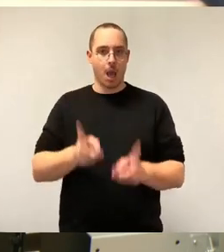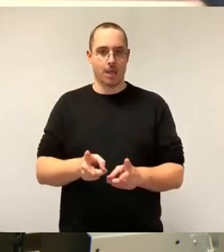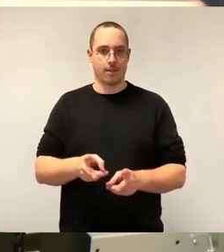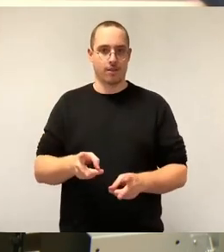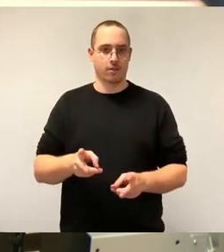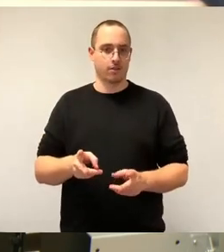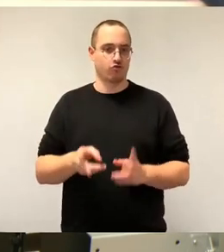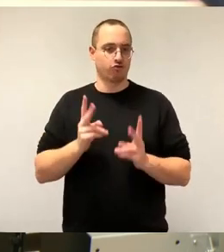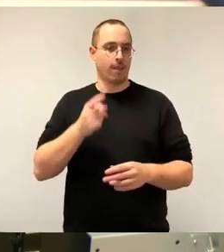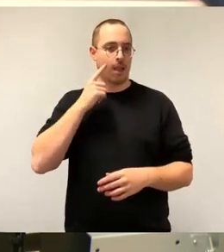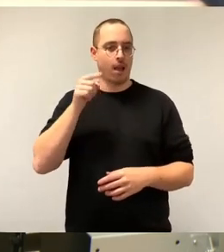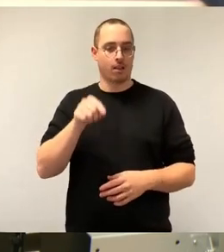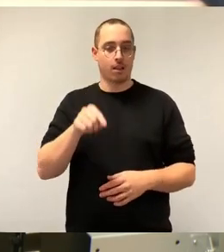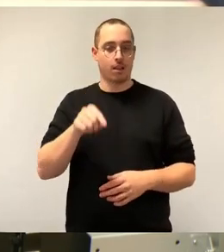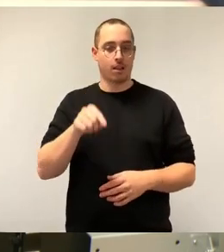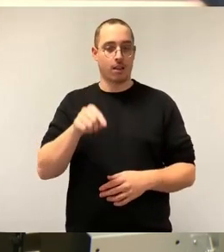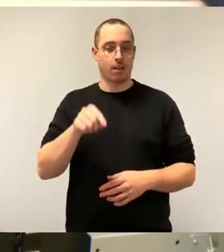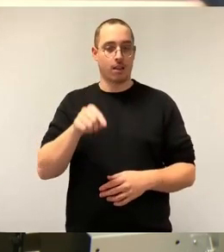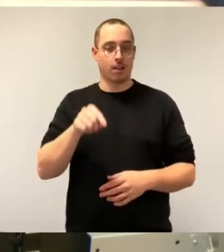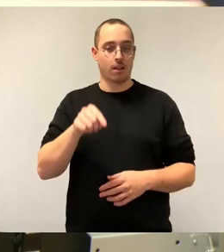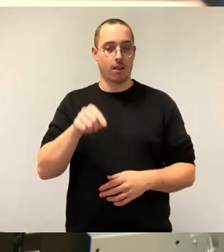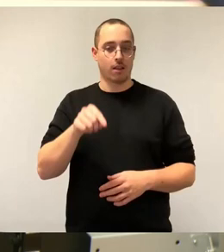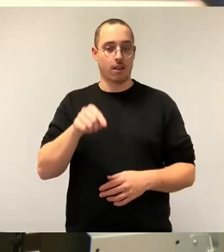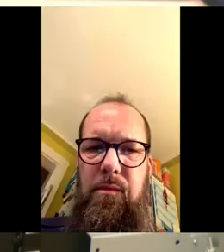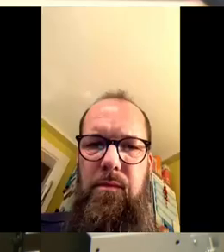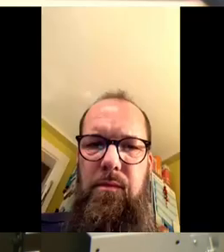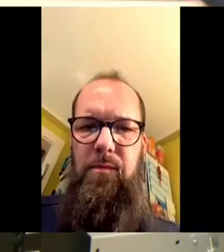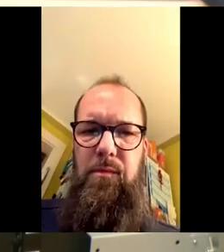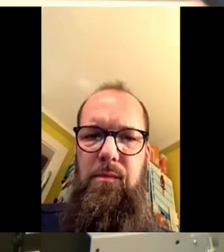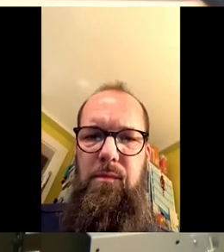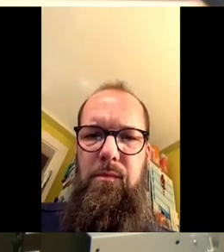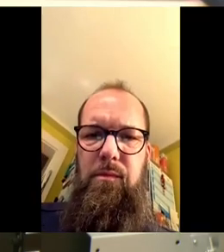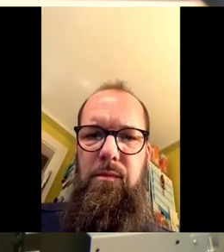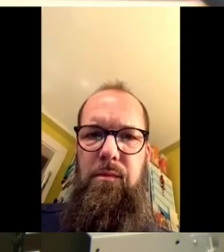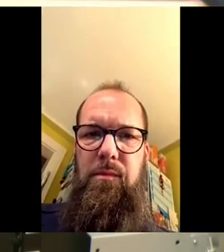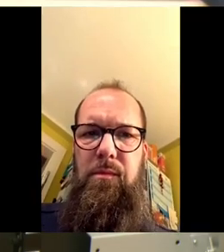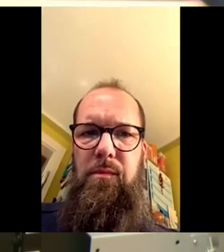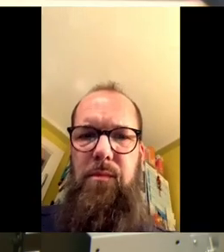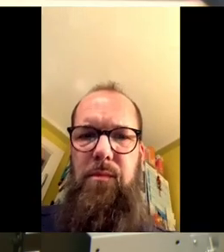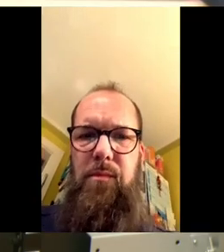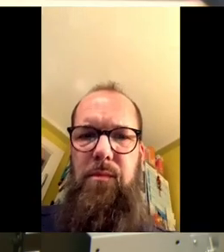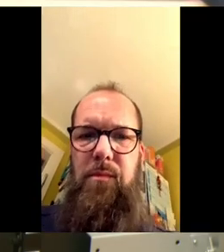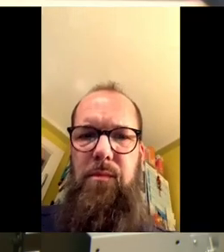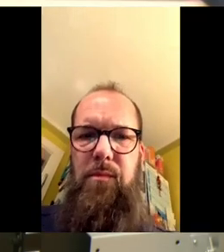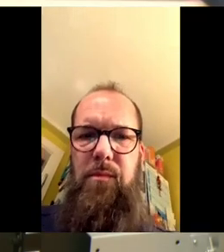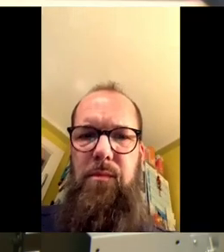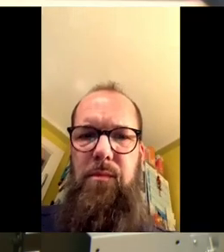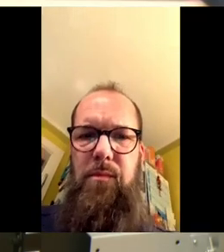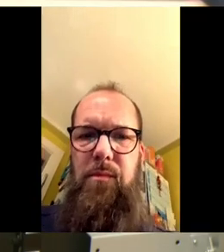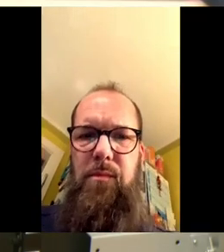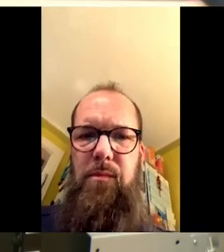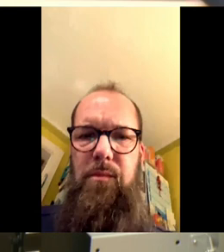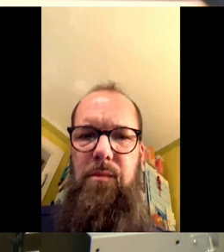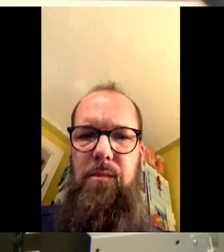gehört hat, bei der die Argumente, weshalb wir das getan